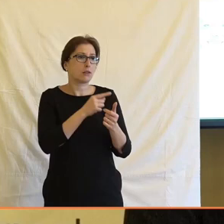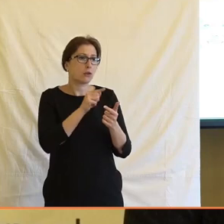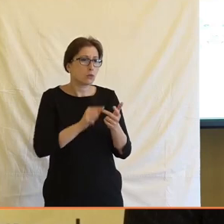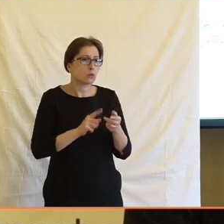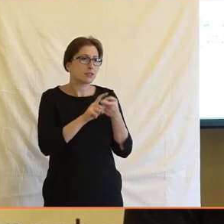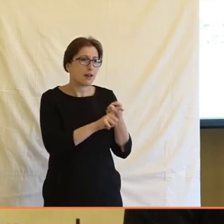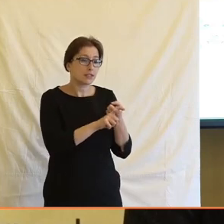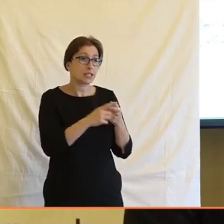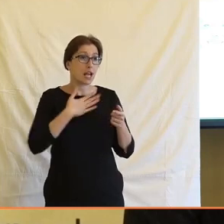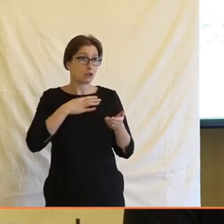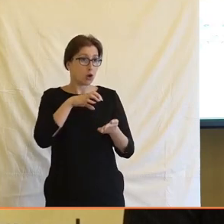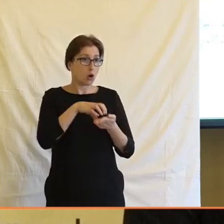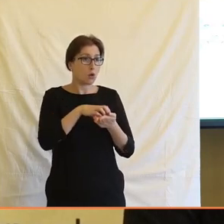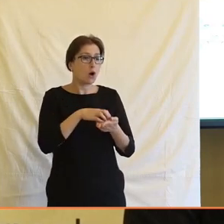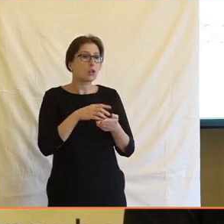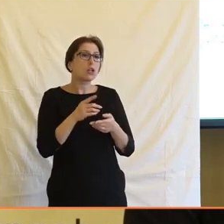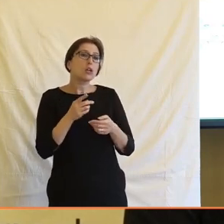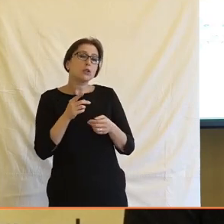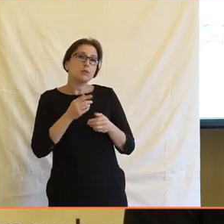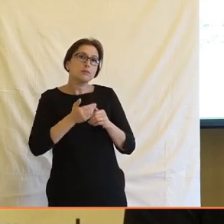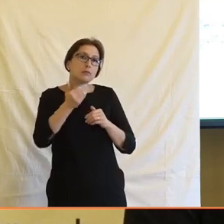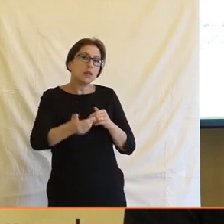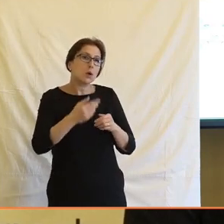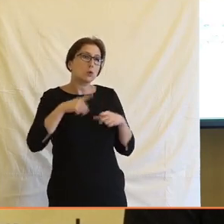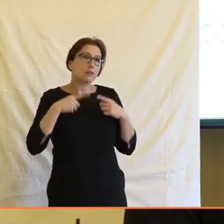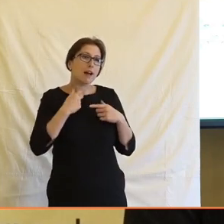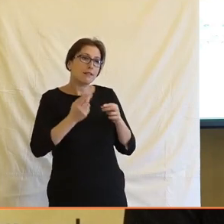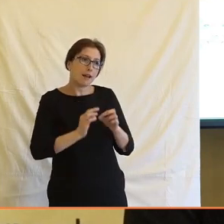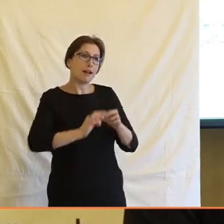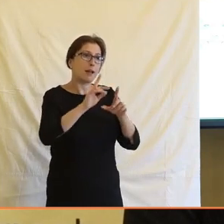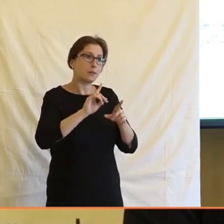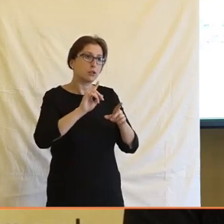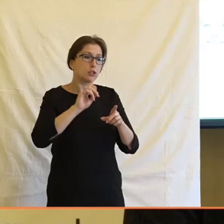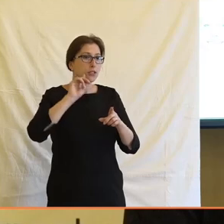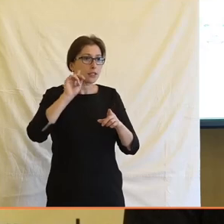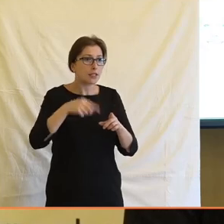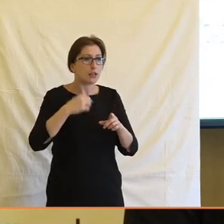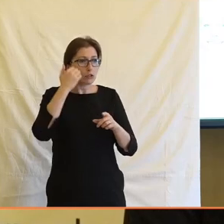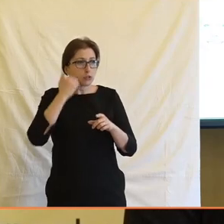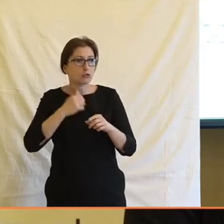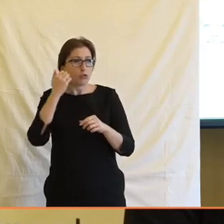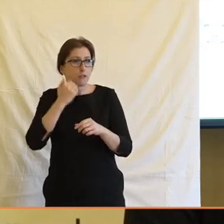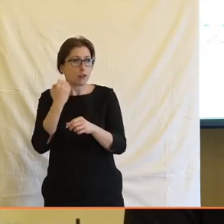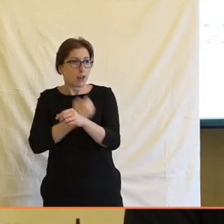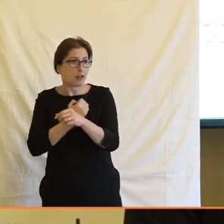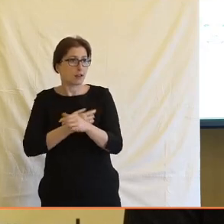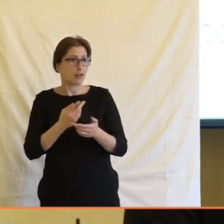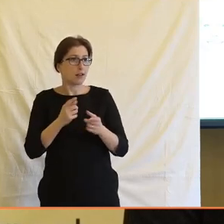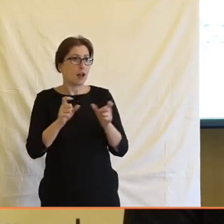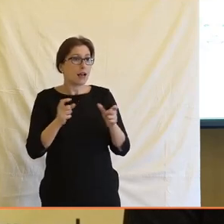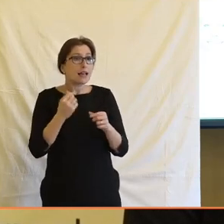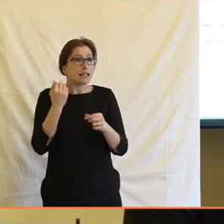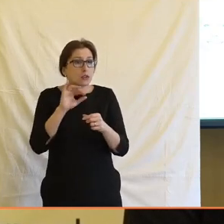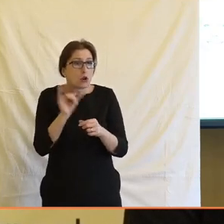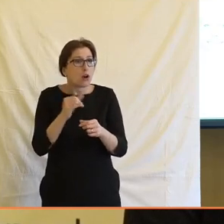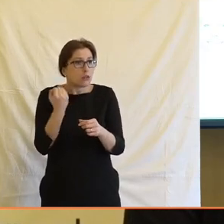za náš obor je kdejaký jiný uživatel v podstatě akceptovatelný, přestože může být pro ty lidi fakticky nebezpečnější, ale